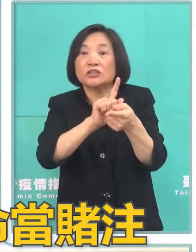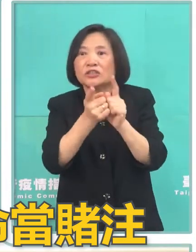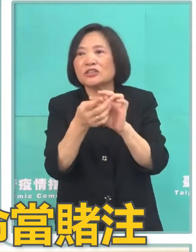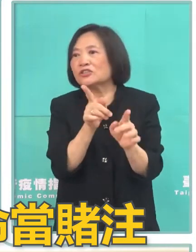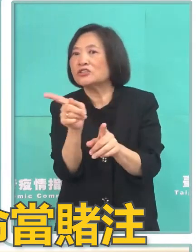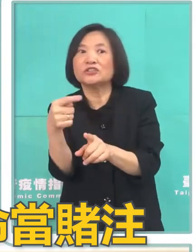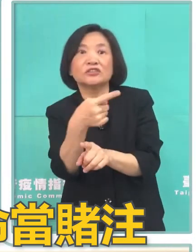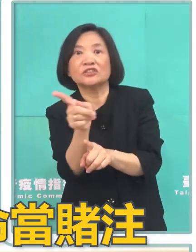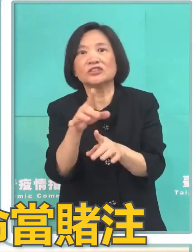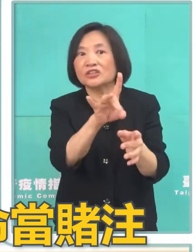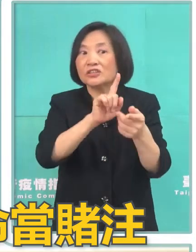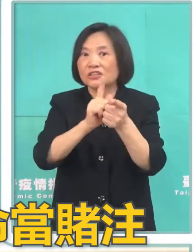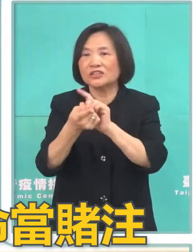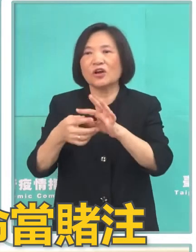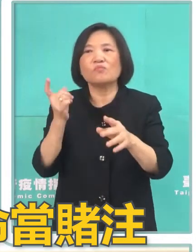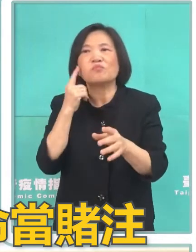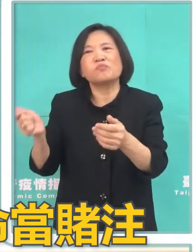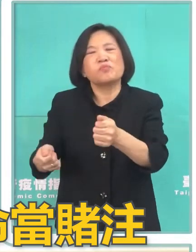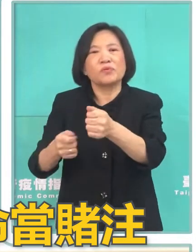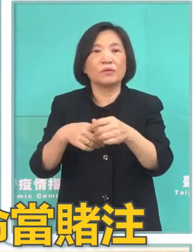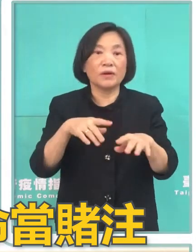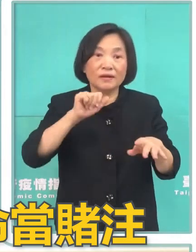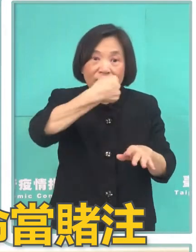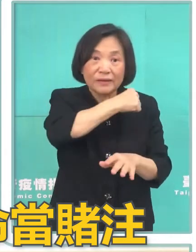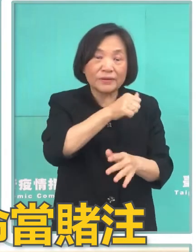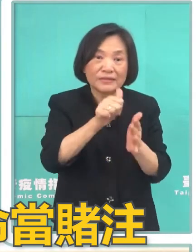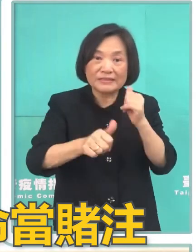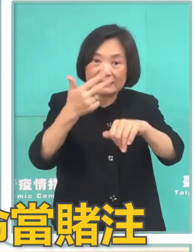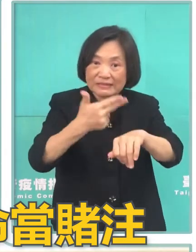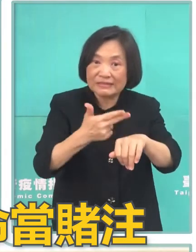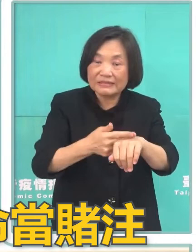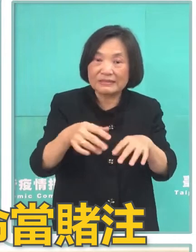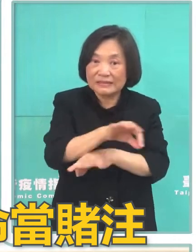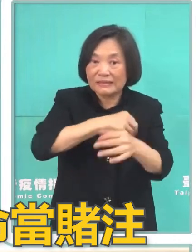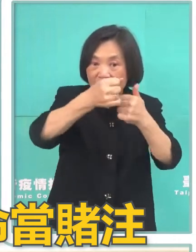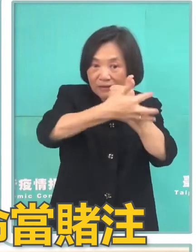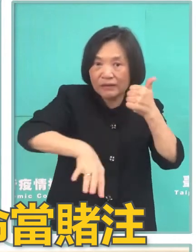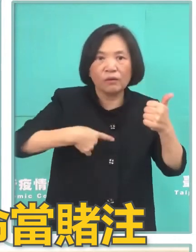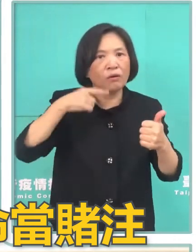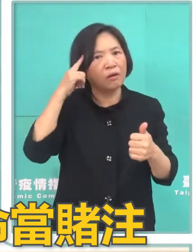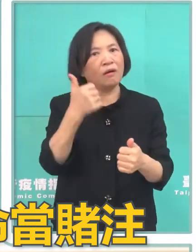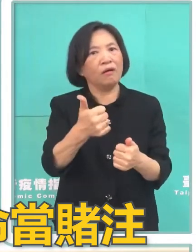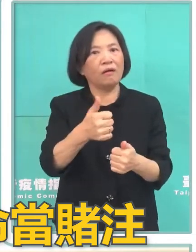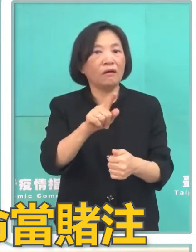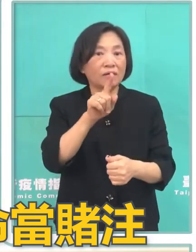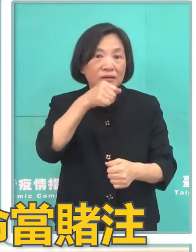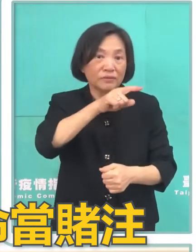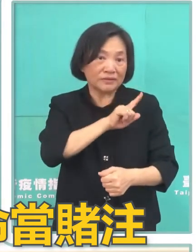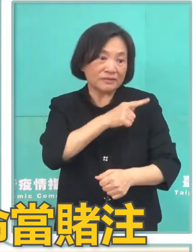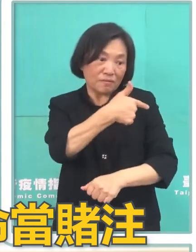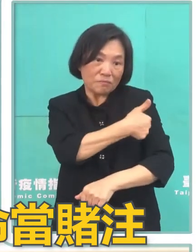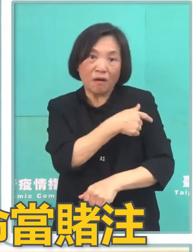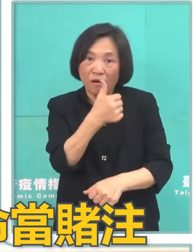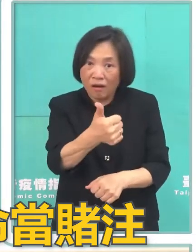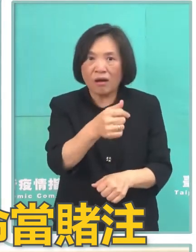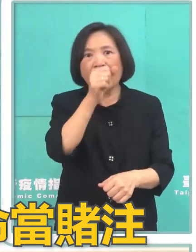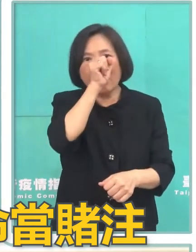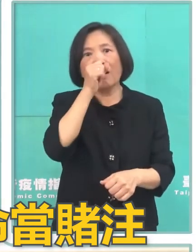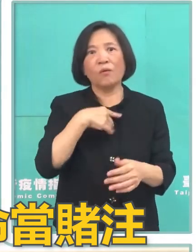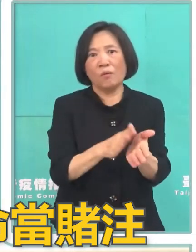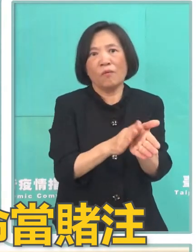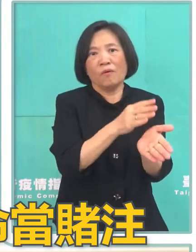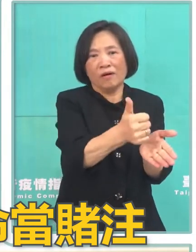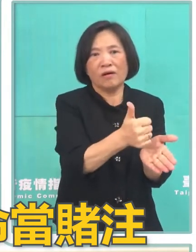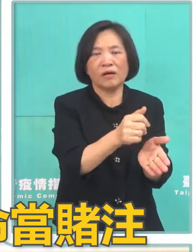再講一遍我們當然支持台灣的生技產業我們當然希望台灣有自己的疫苗但是我們